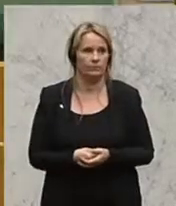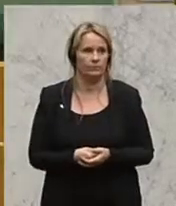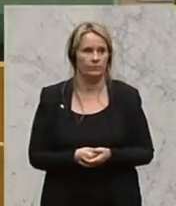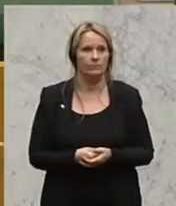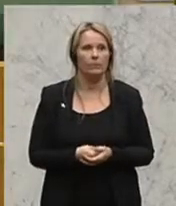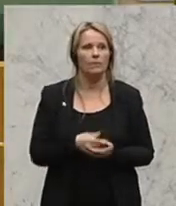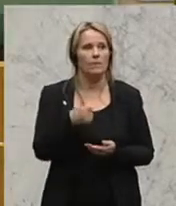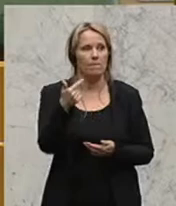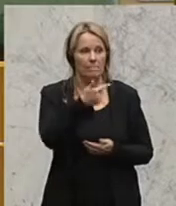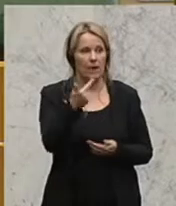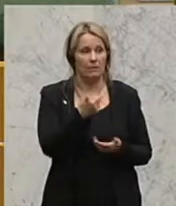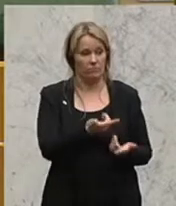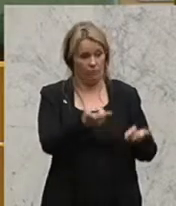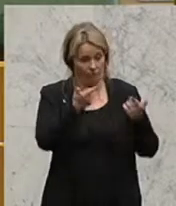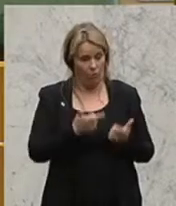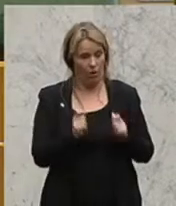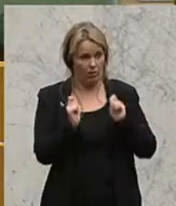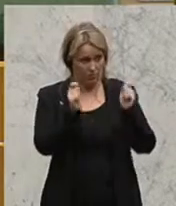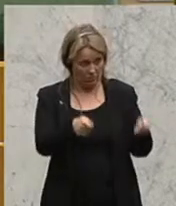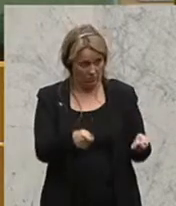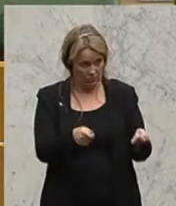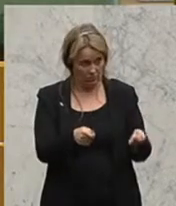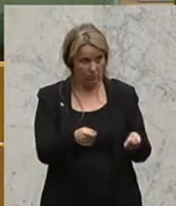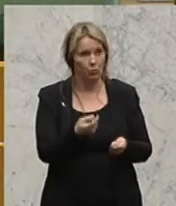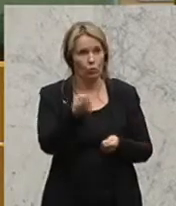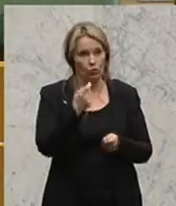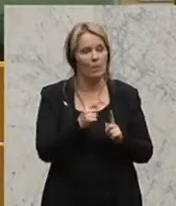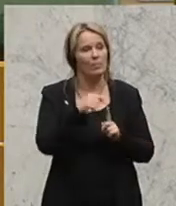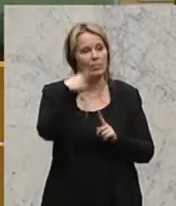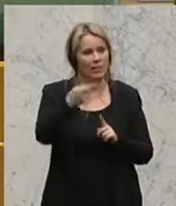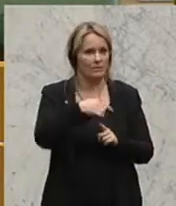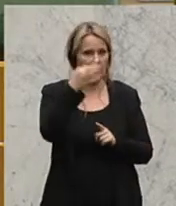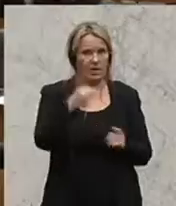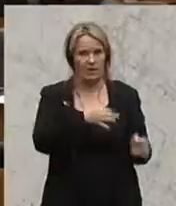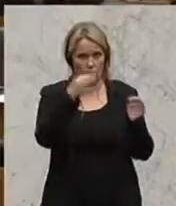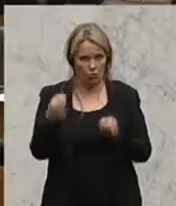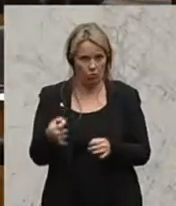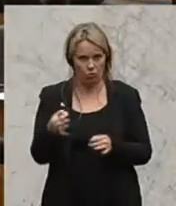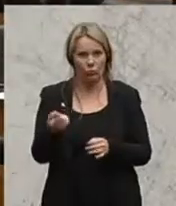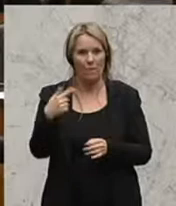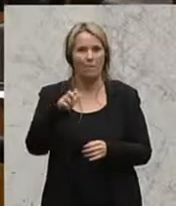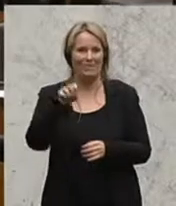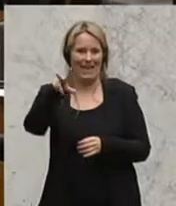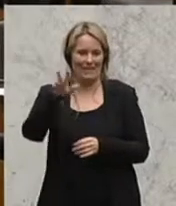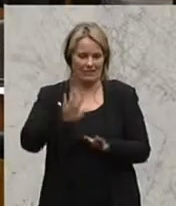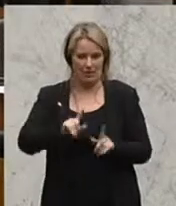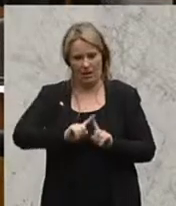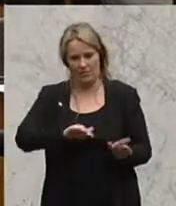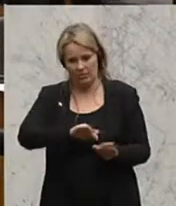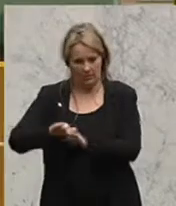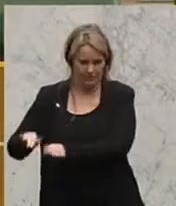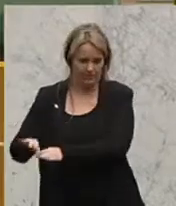Die beiden mir vorgelegten Anträge kommen erst bei den nächsten Tagesordnungspunkten, nämlich bei 13, zum